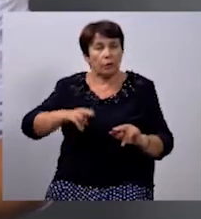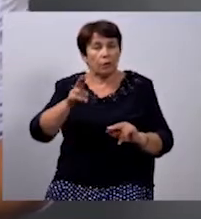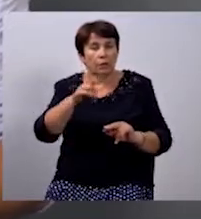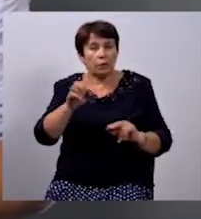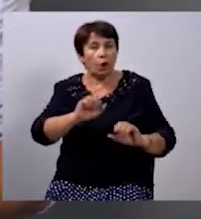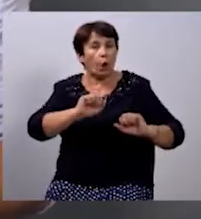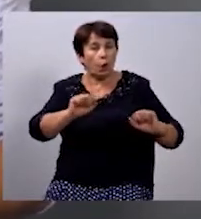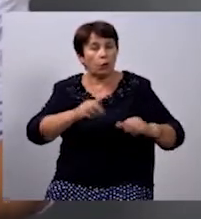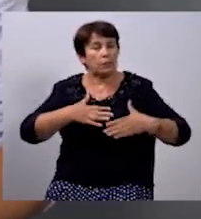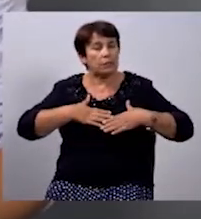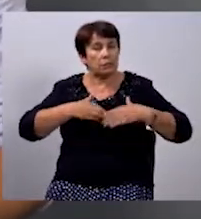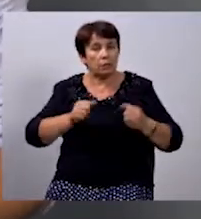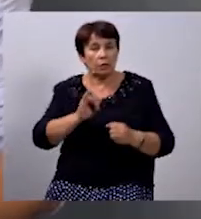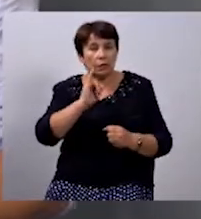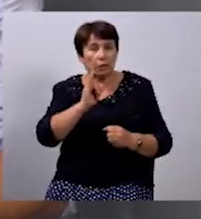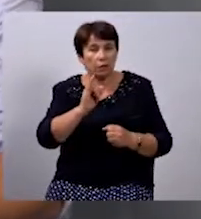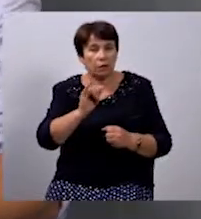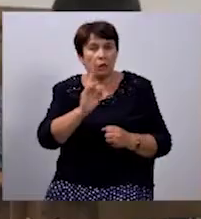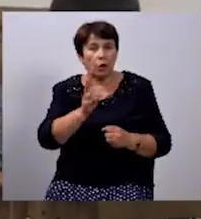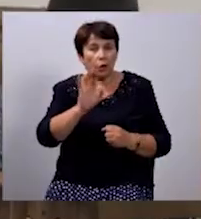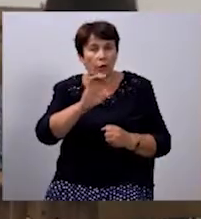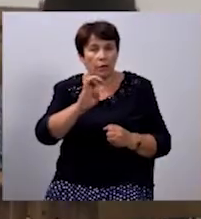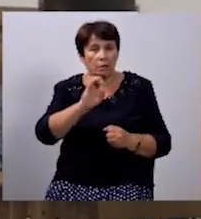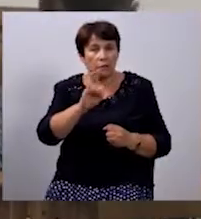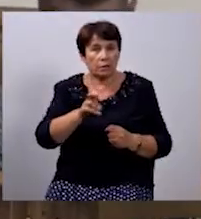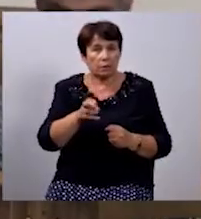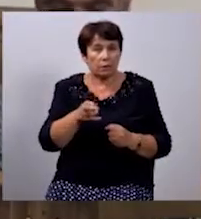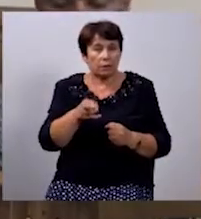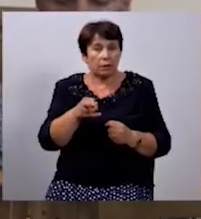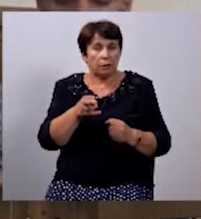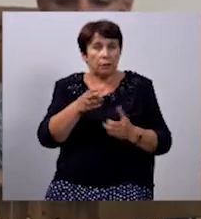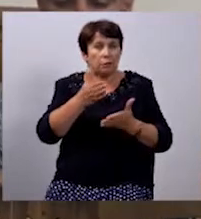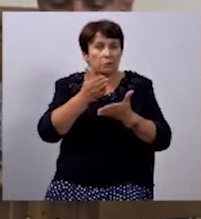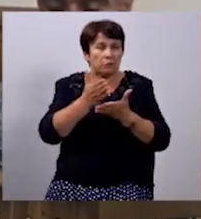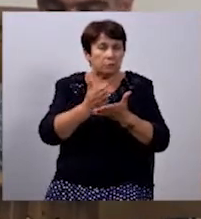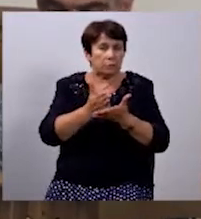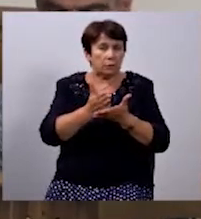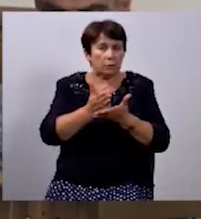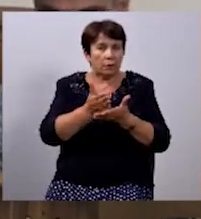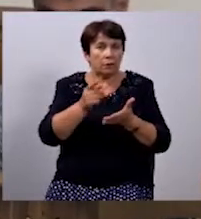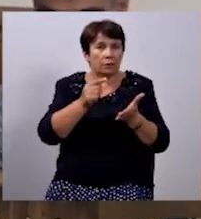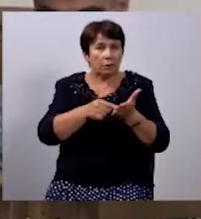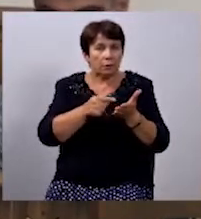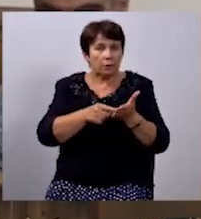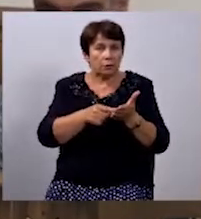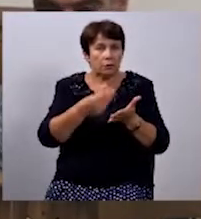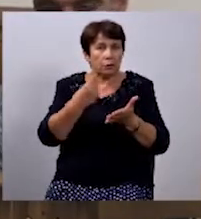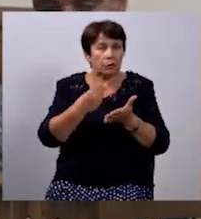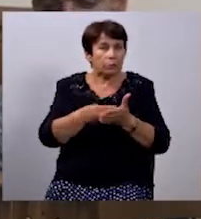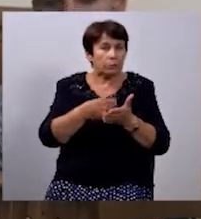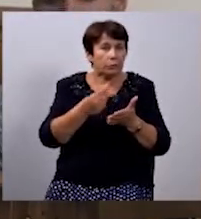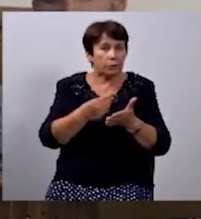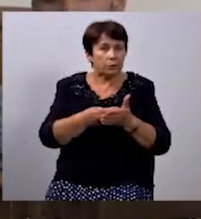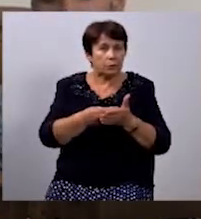охорони здоров'я Ірина Кобельська. На сьогоднішній день ми маємо поданий на розгляд бюджетної комісії